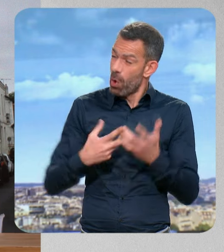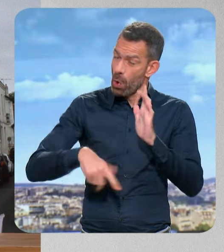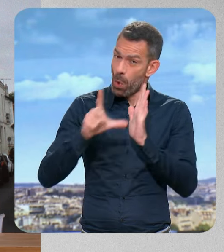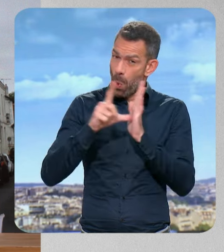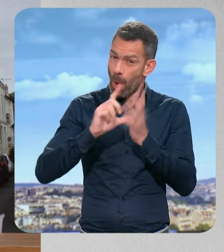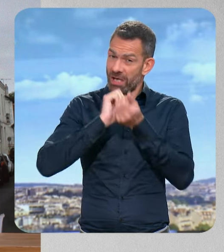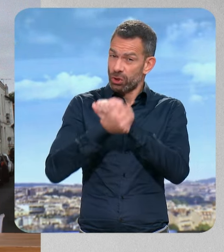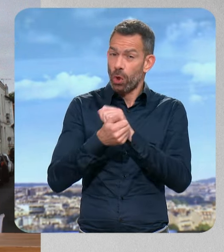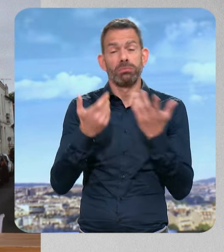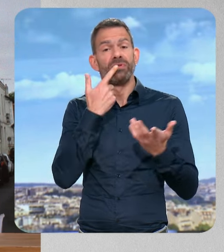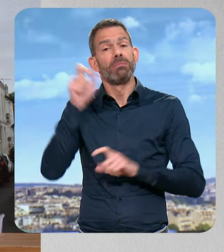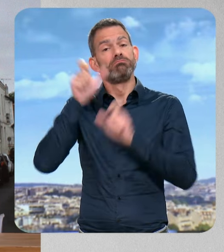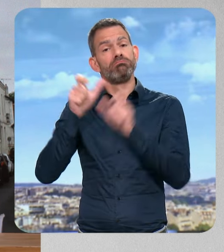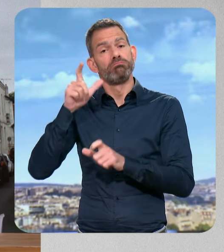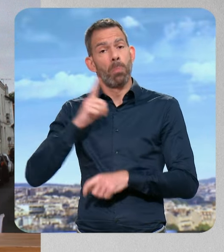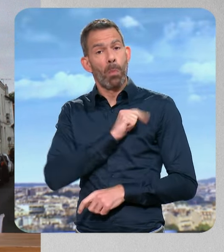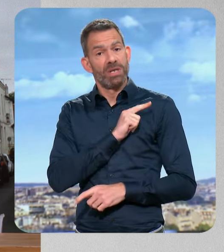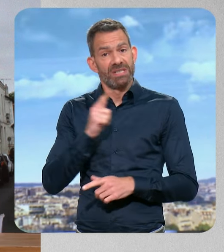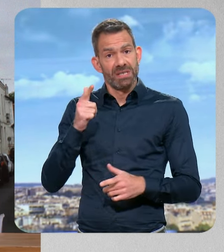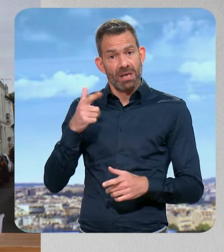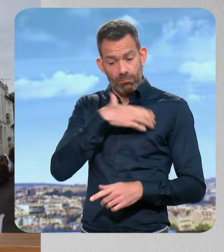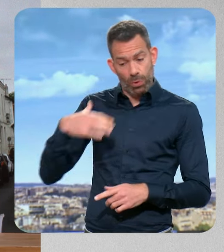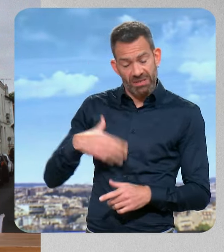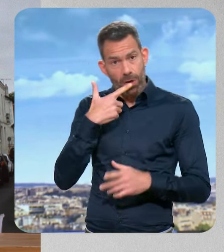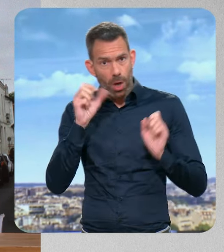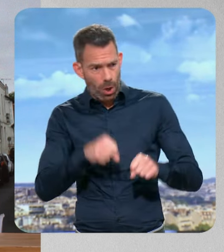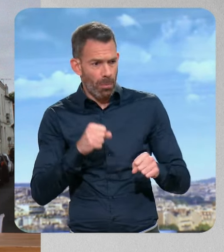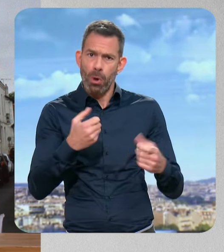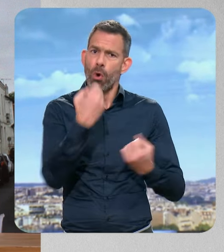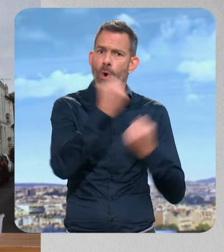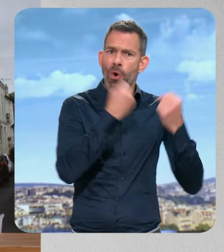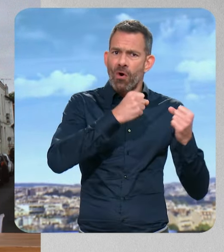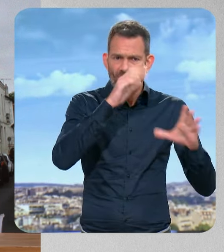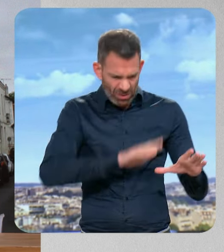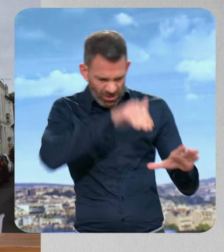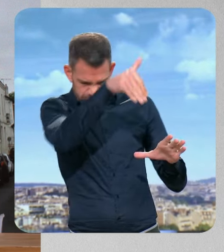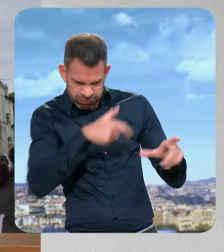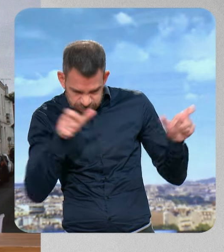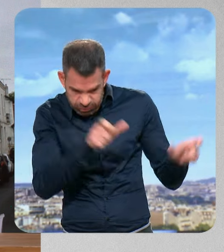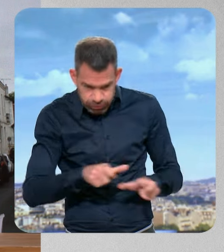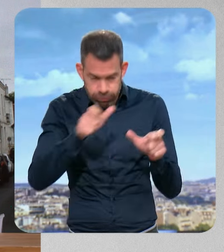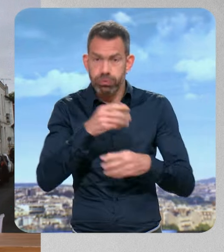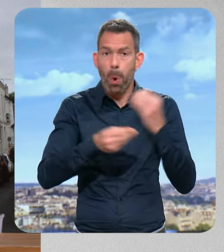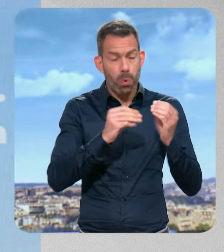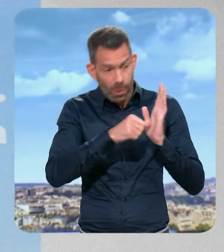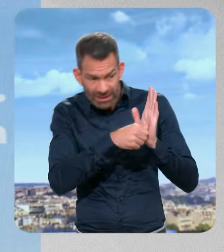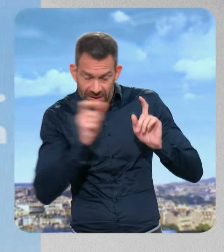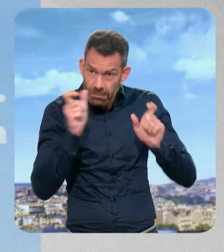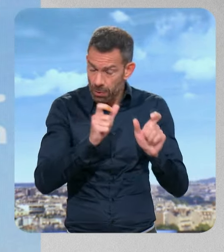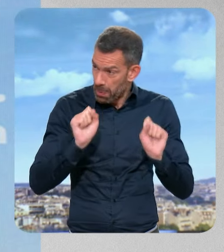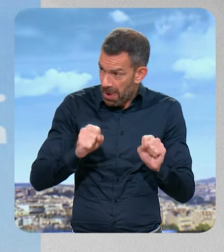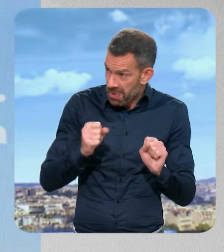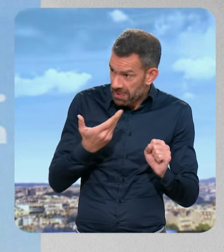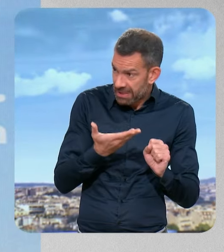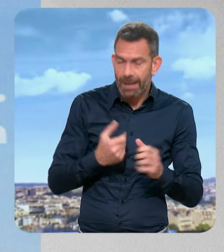pour que les policiers municipaux puissent fouiller les coffres de voitures, puissent procéder à des contrôles d'identité ? Qu'est-ce que vous souhaitez faire ? En vérité, le constat est simple. La